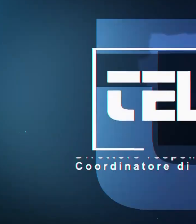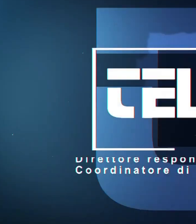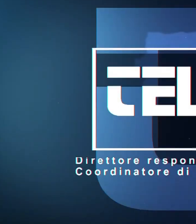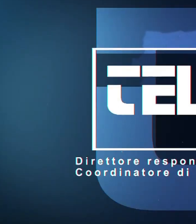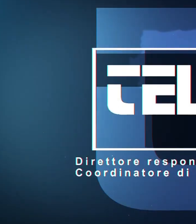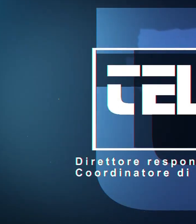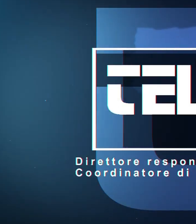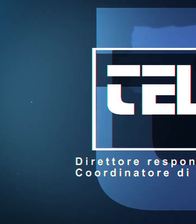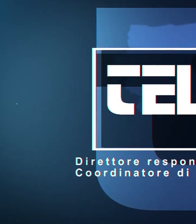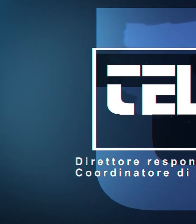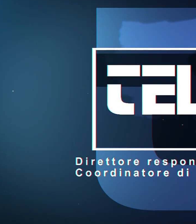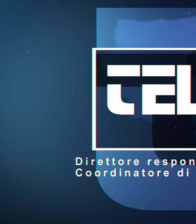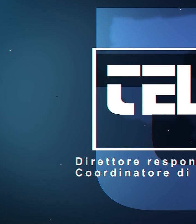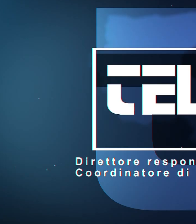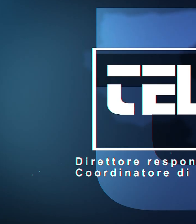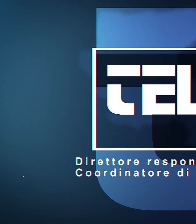Grazie tutti.